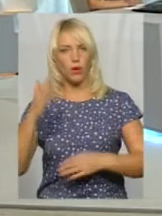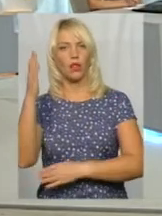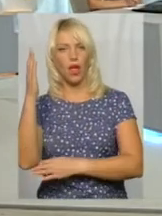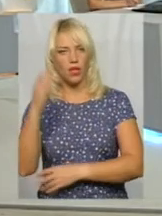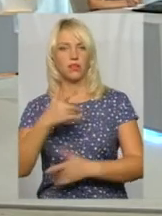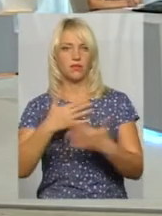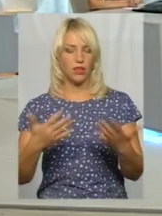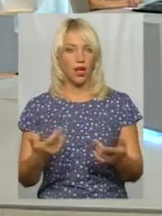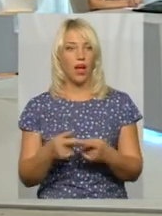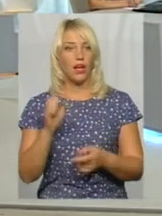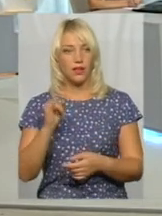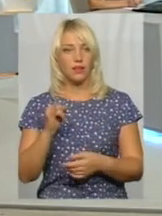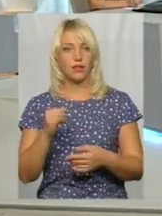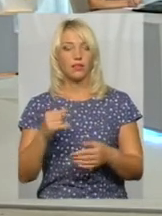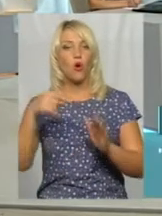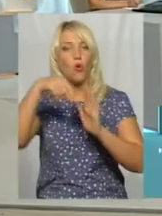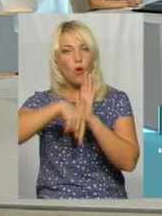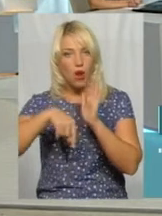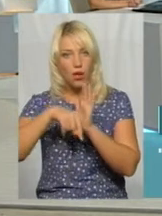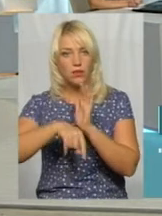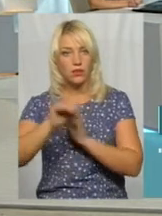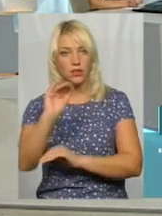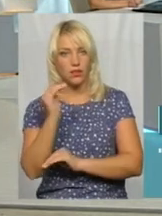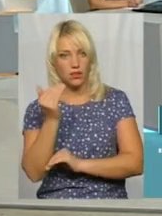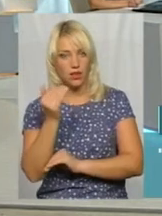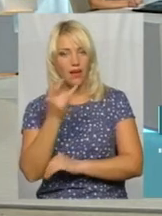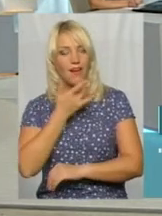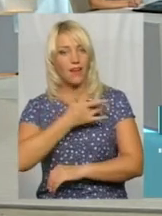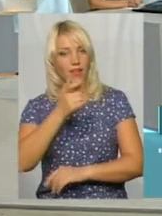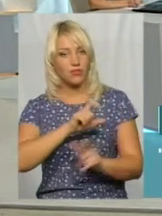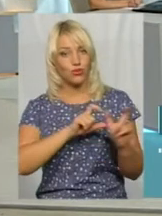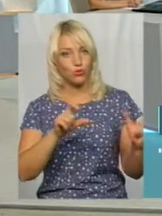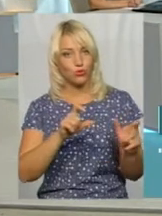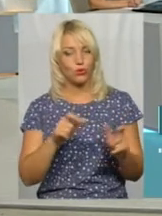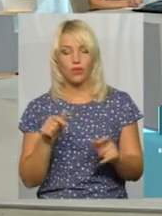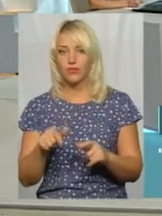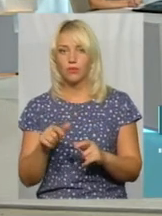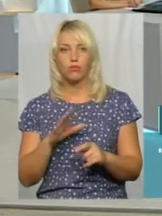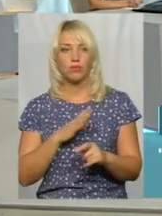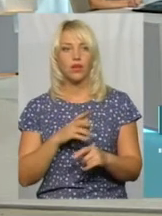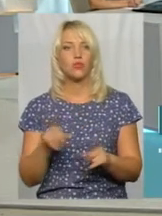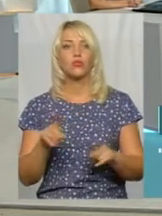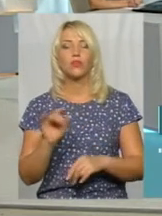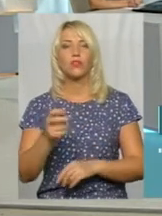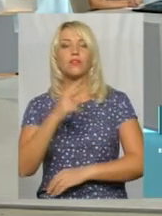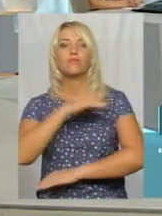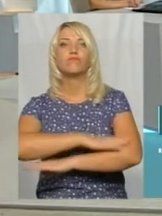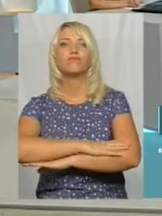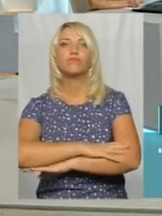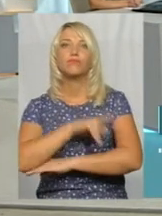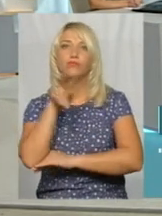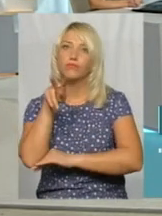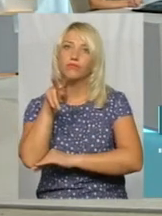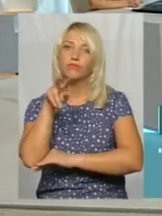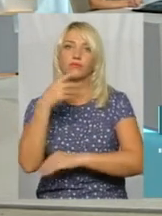практично роль дитини в радянській школі і ці роки була відведена, що вона дивиться вчителю і